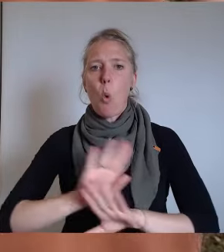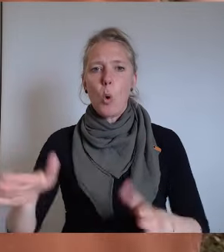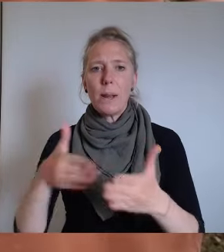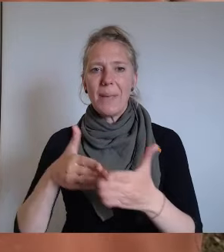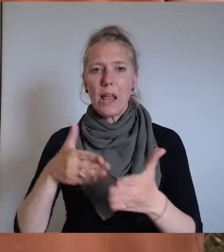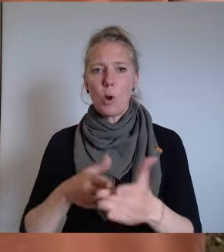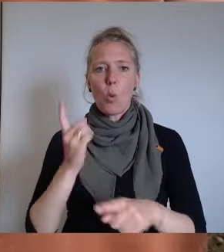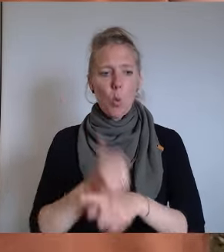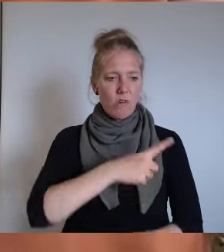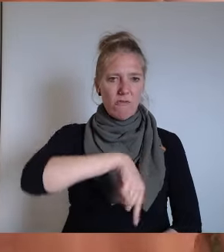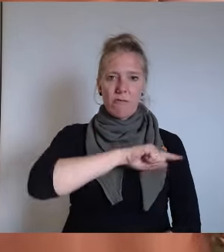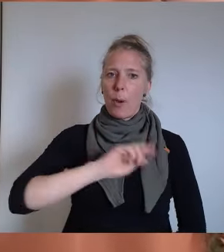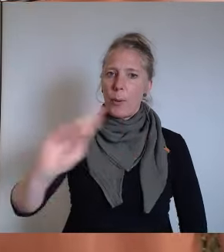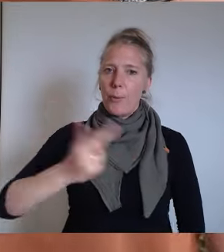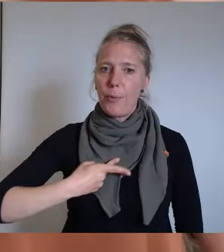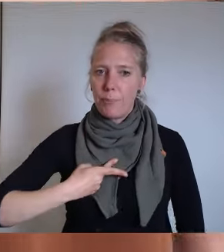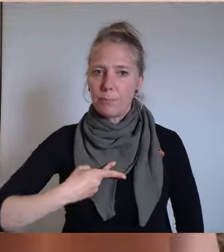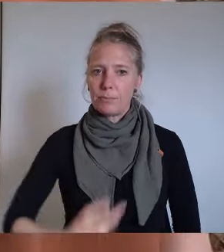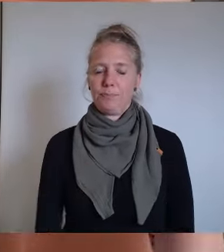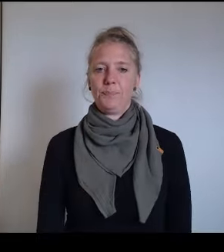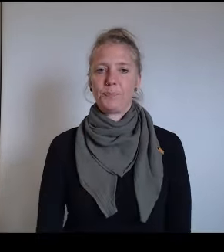Menschen ohne Behinderung.